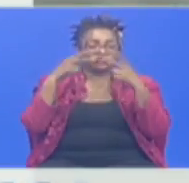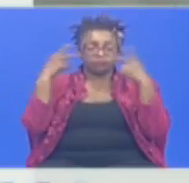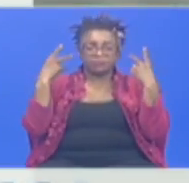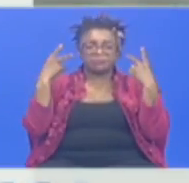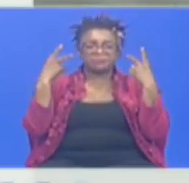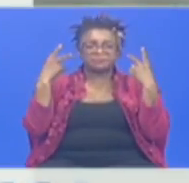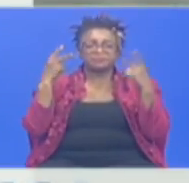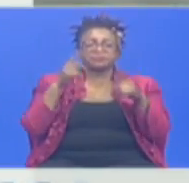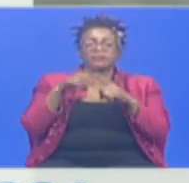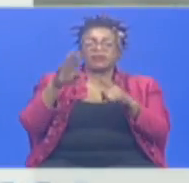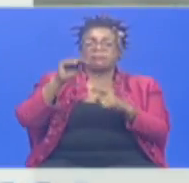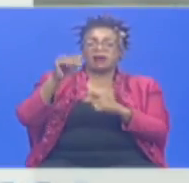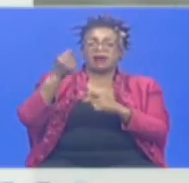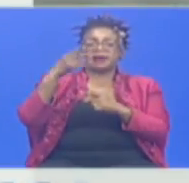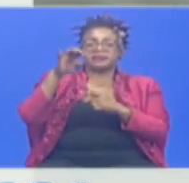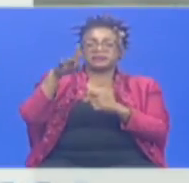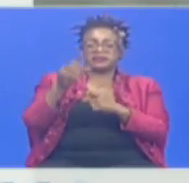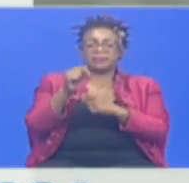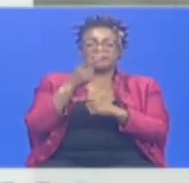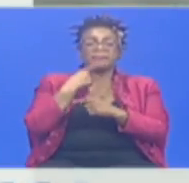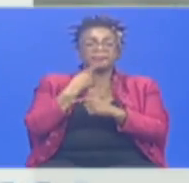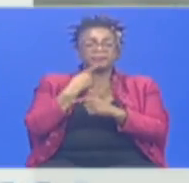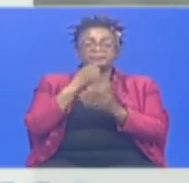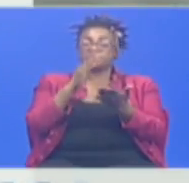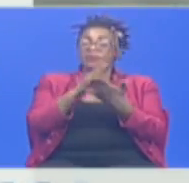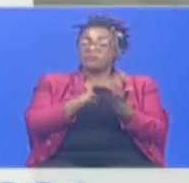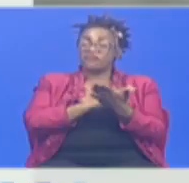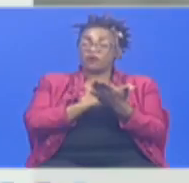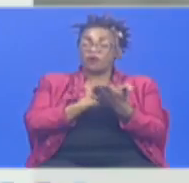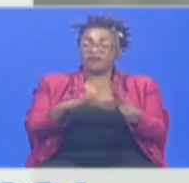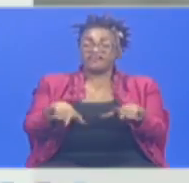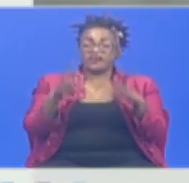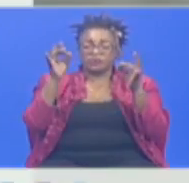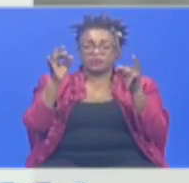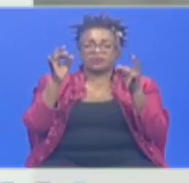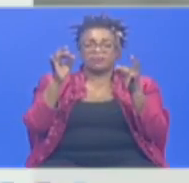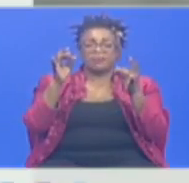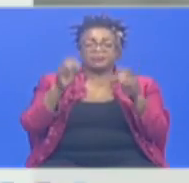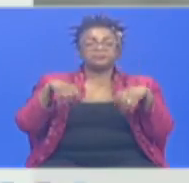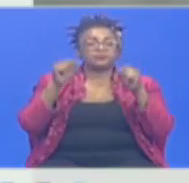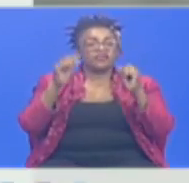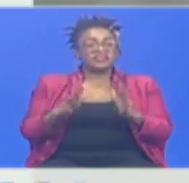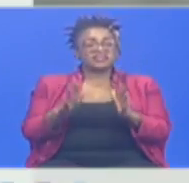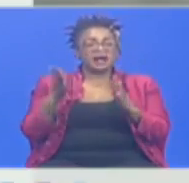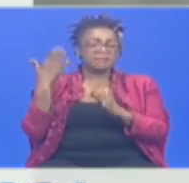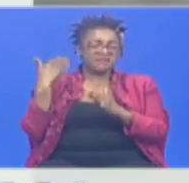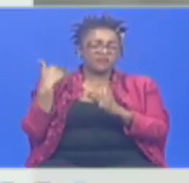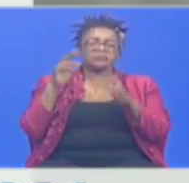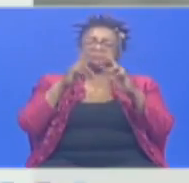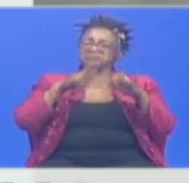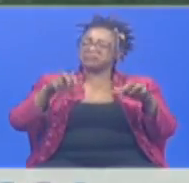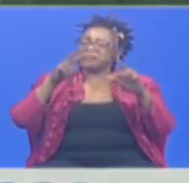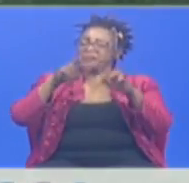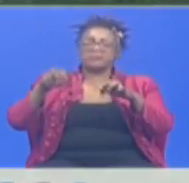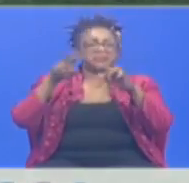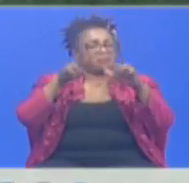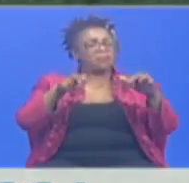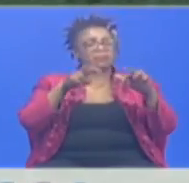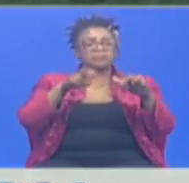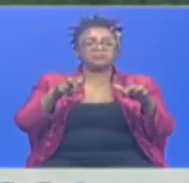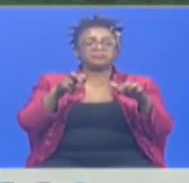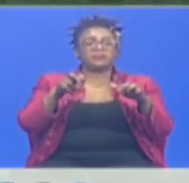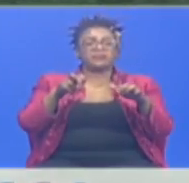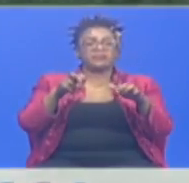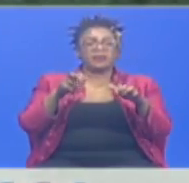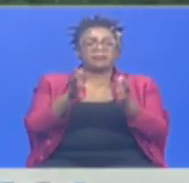maha tabubakar anasema kabla mizoga kupatikana maafiso wa hifadhi hiyo walikuwa kiwatafuto wawili wakisaidiwa na